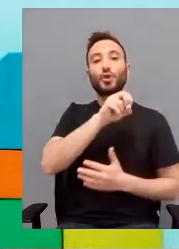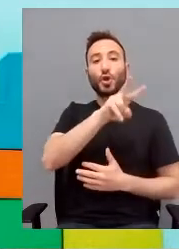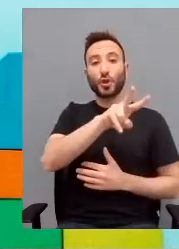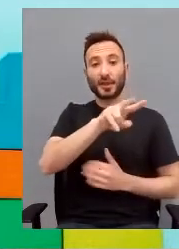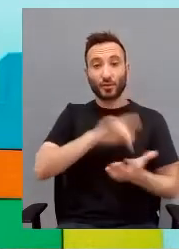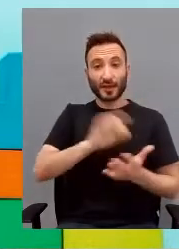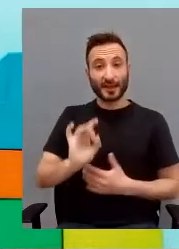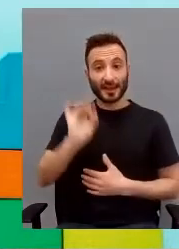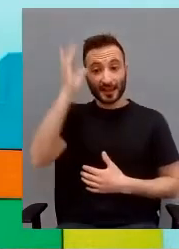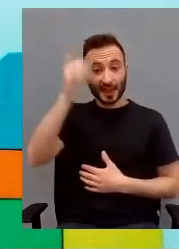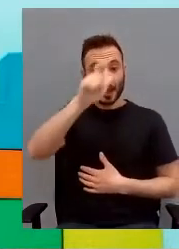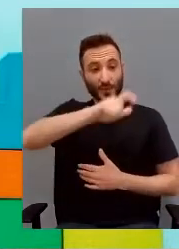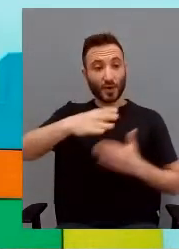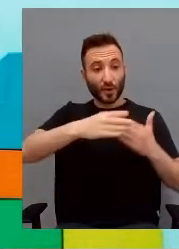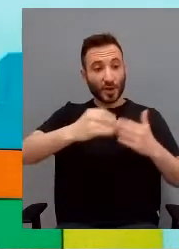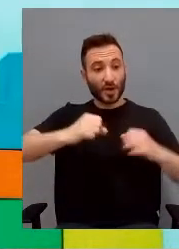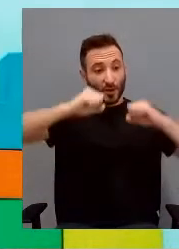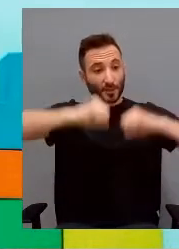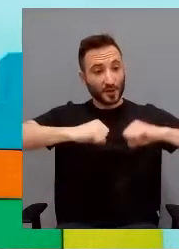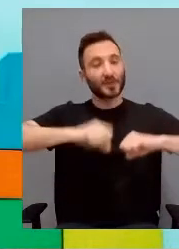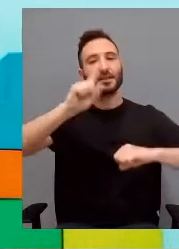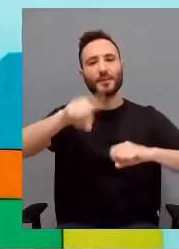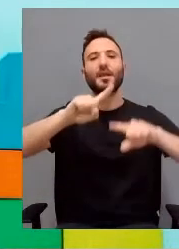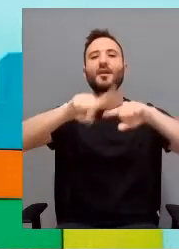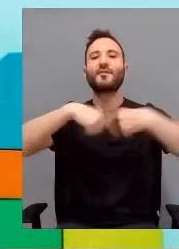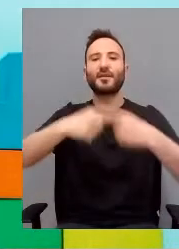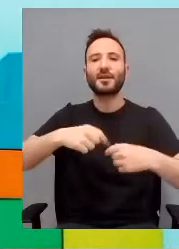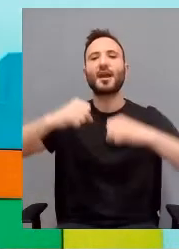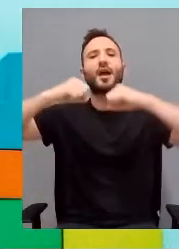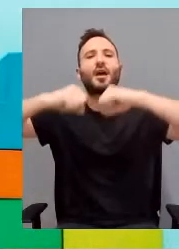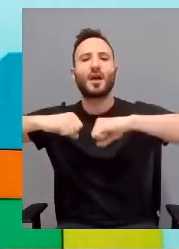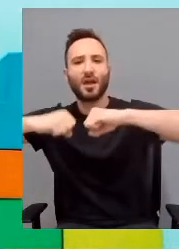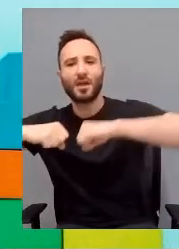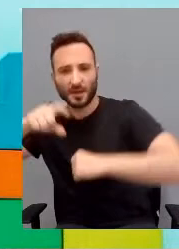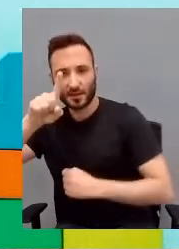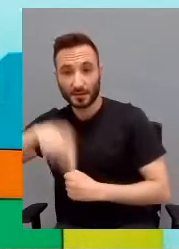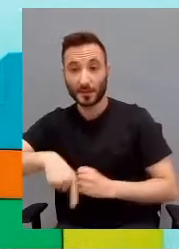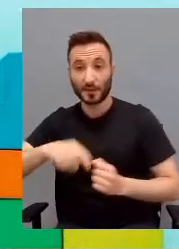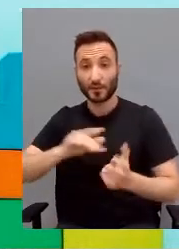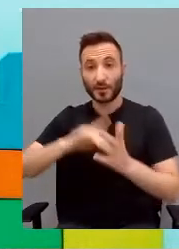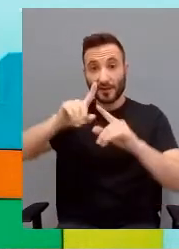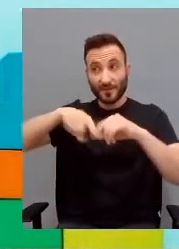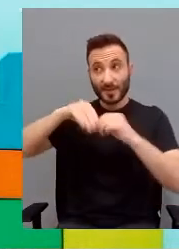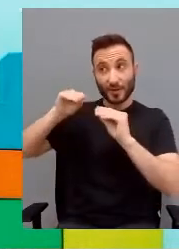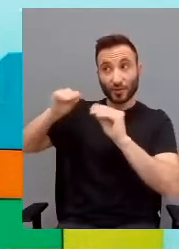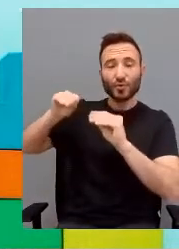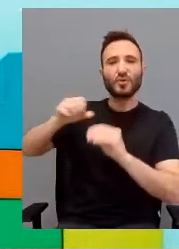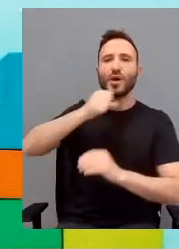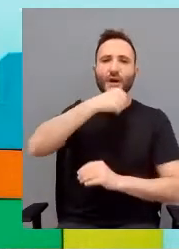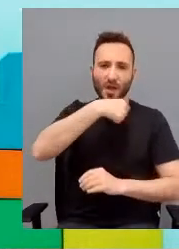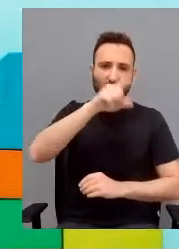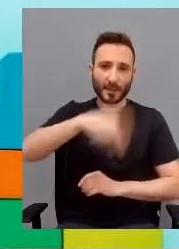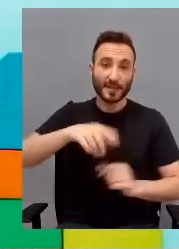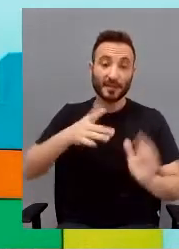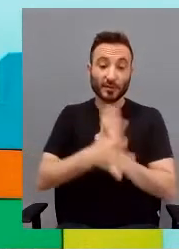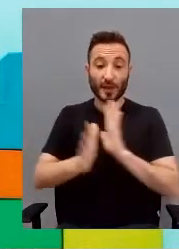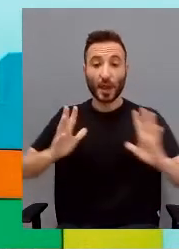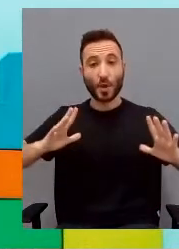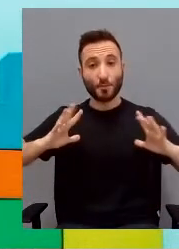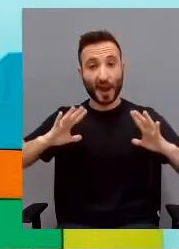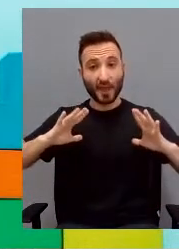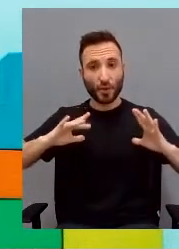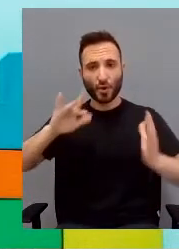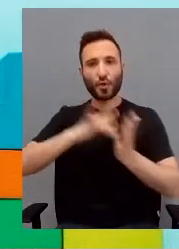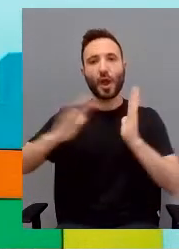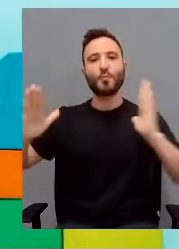a essere maggiori e le famiglie si hanno fatto maggiori le famiglie sono un momento importante per